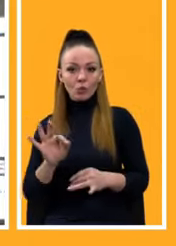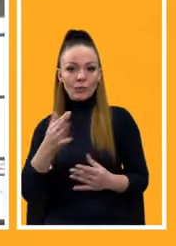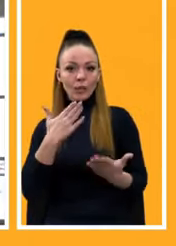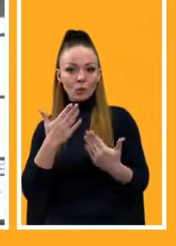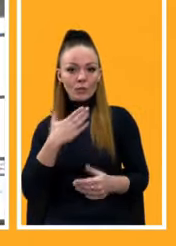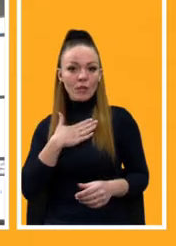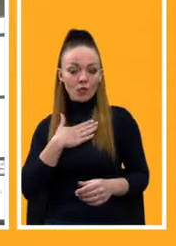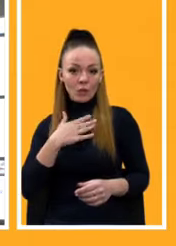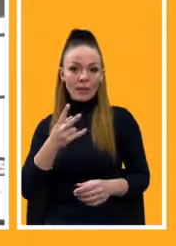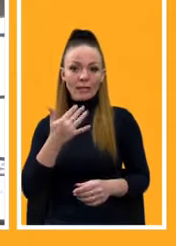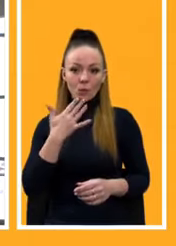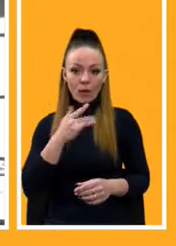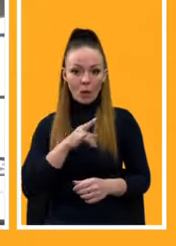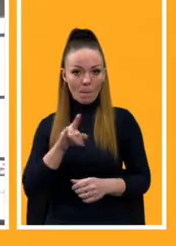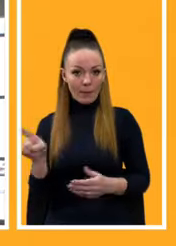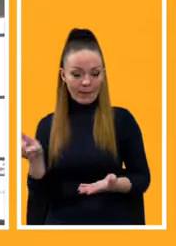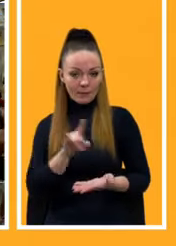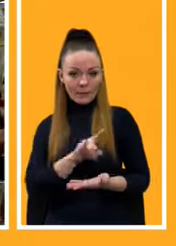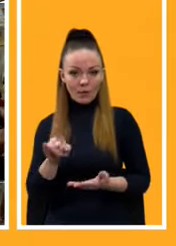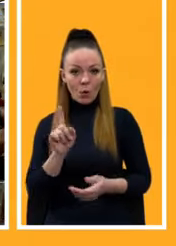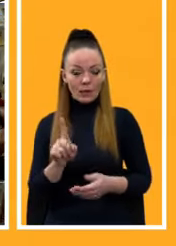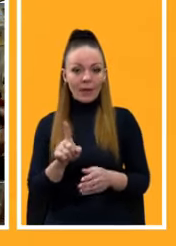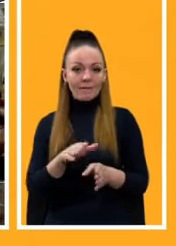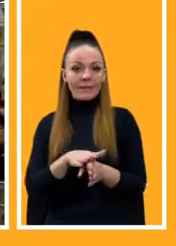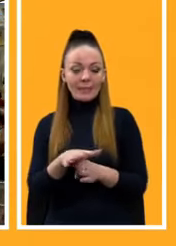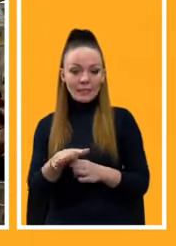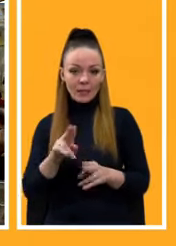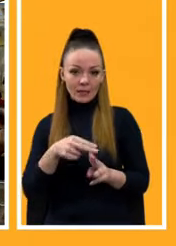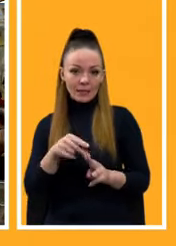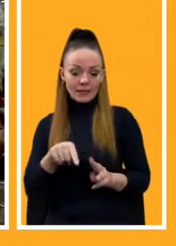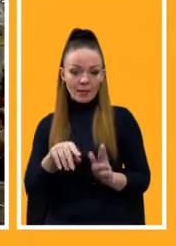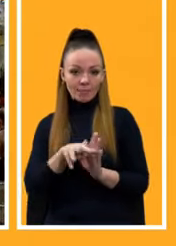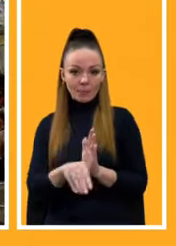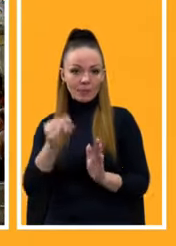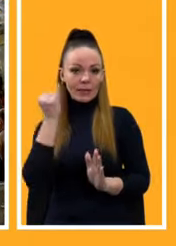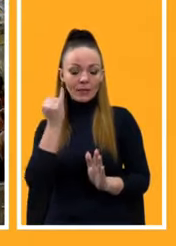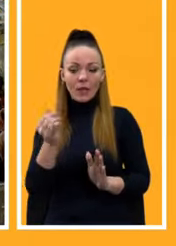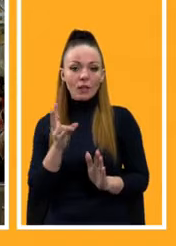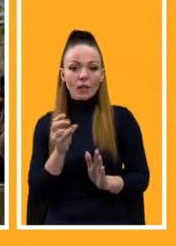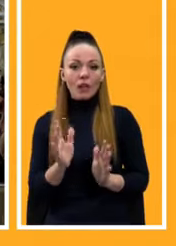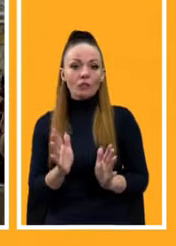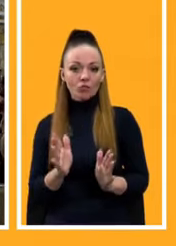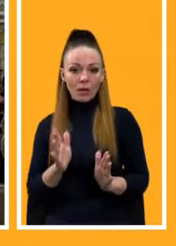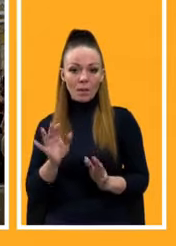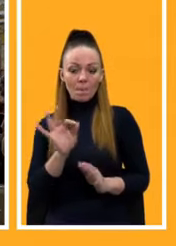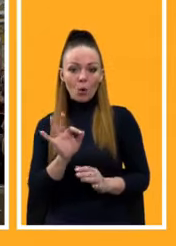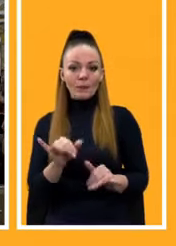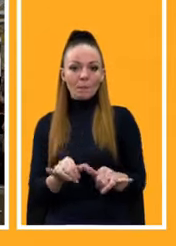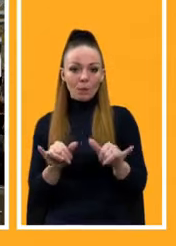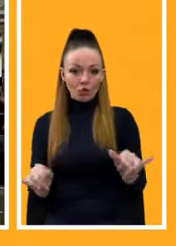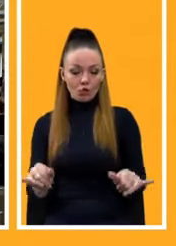національного перевізника. Однак втілення цієї ідеї не лише про збільшення